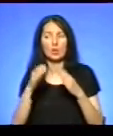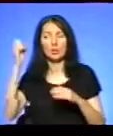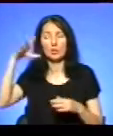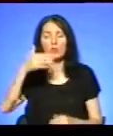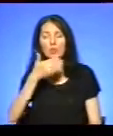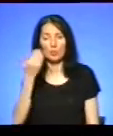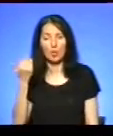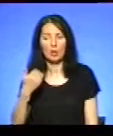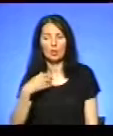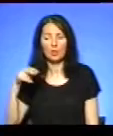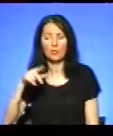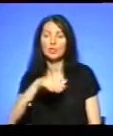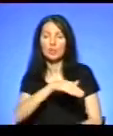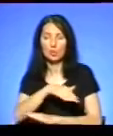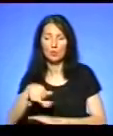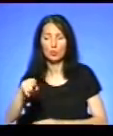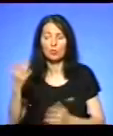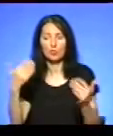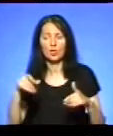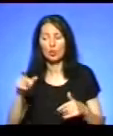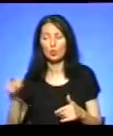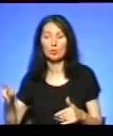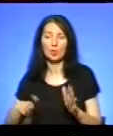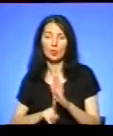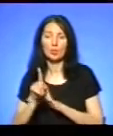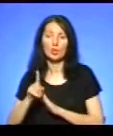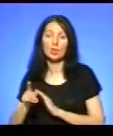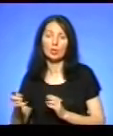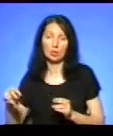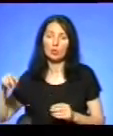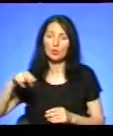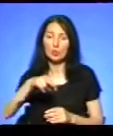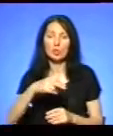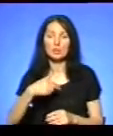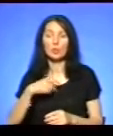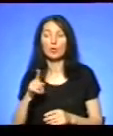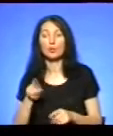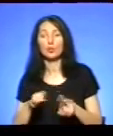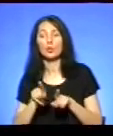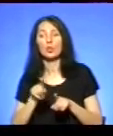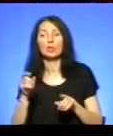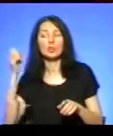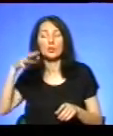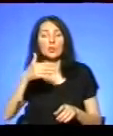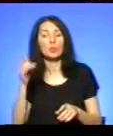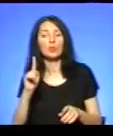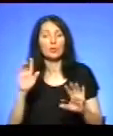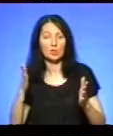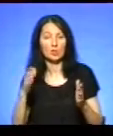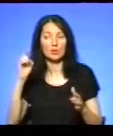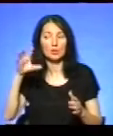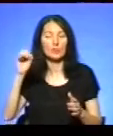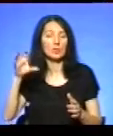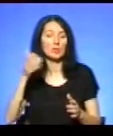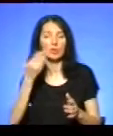нема. Я вийшла на вулицю, тут же люди почали збиратися, ми, що таке, кожного немає світла. Світло побивало, що